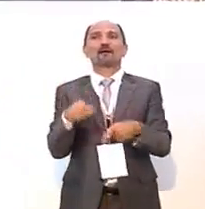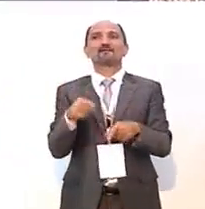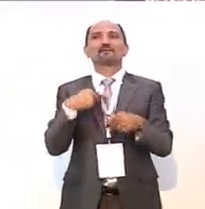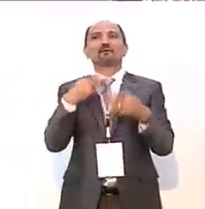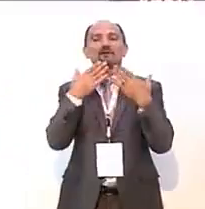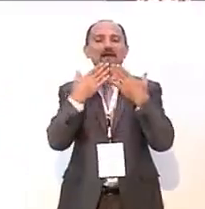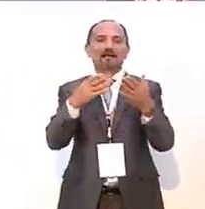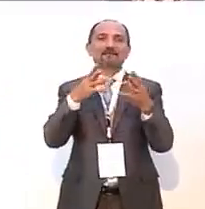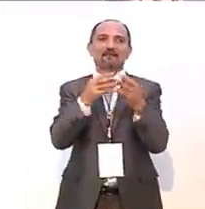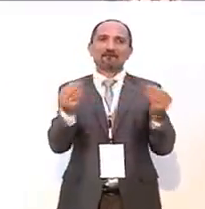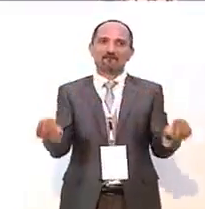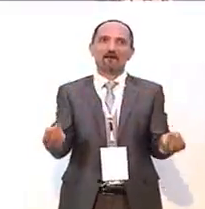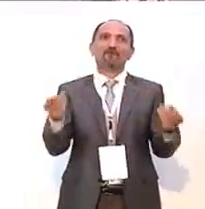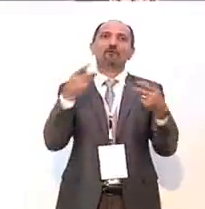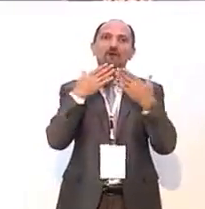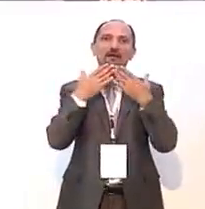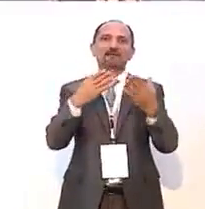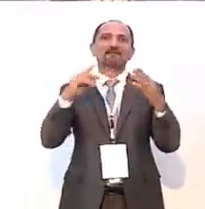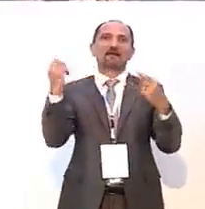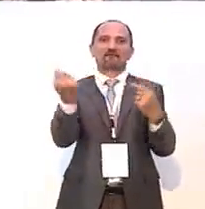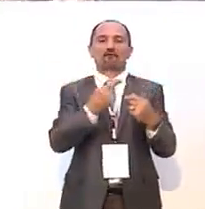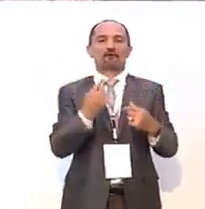avete fatto e per quello che farete. Grazie mille.